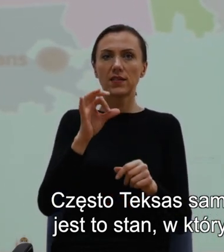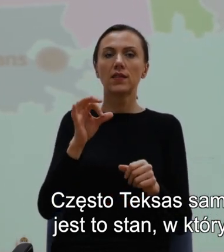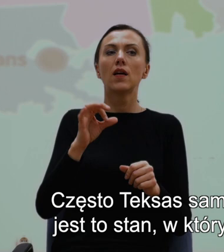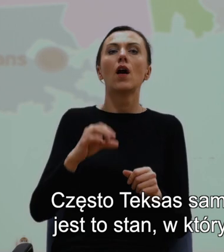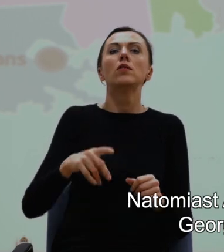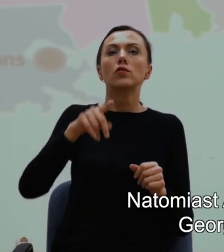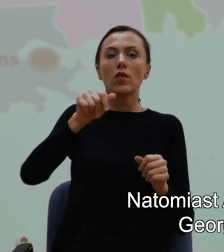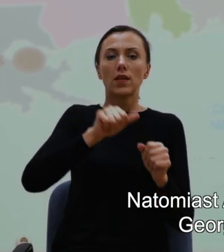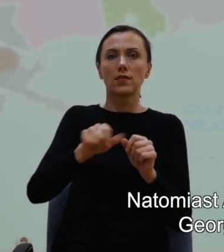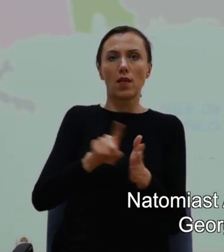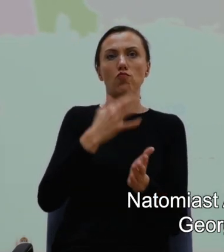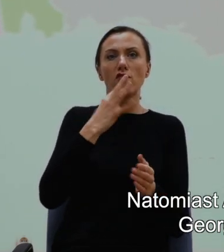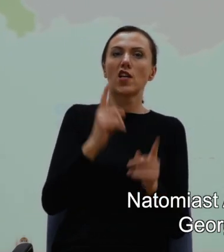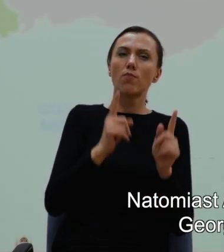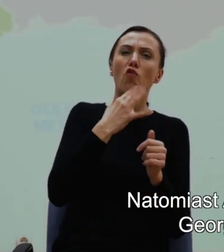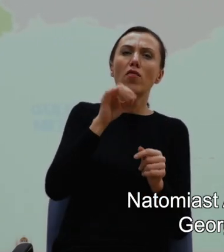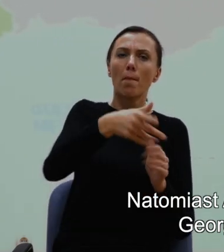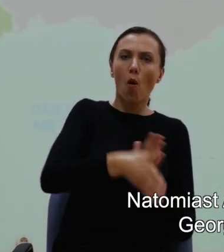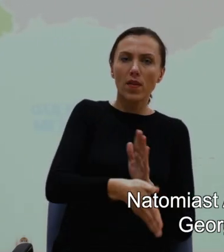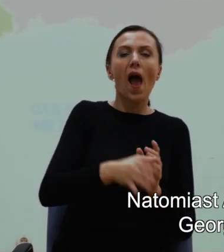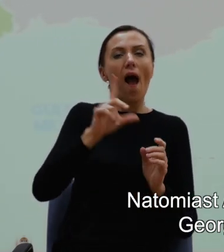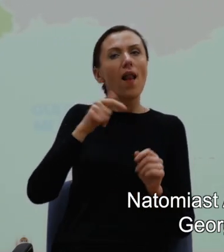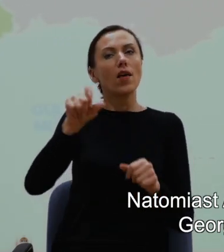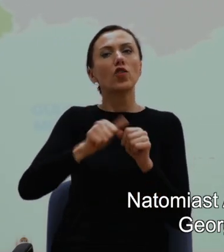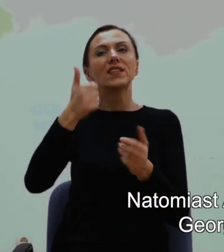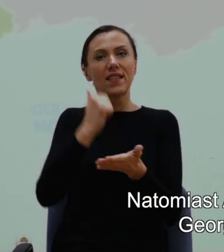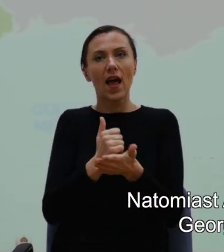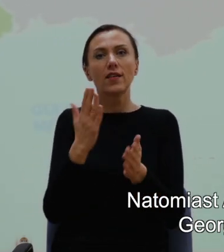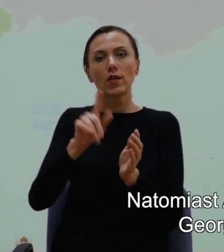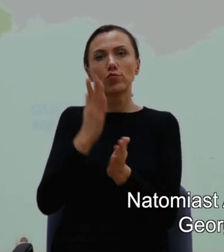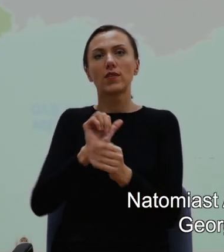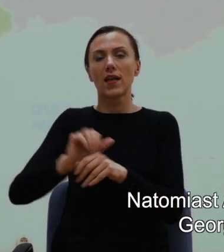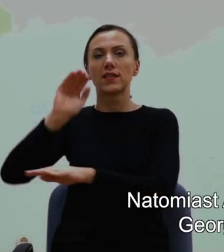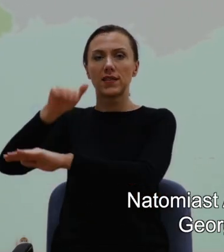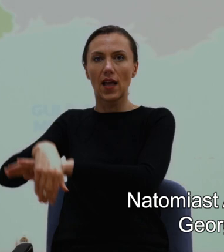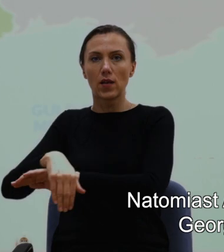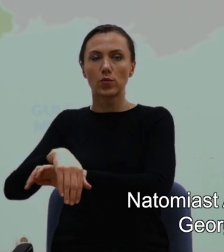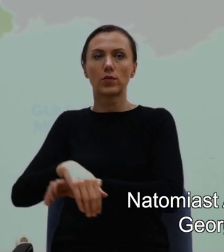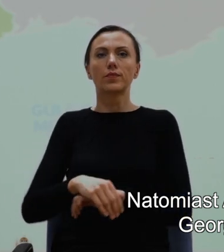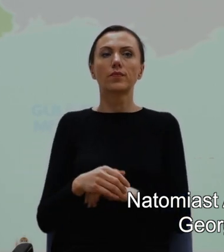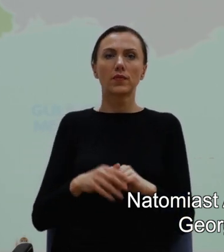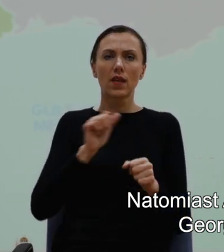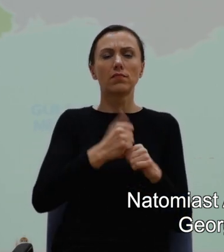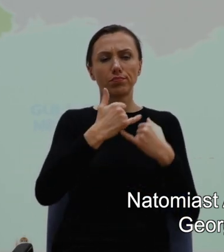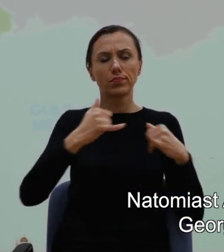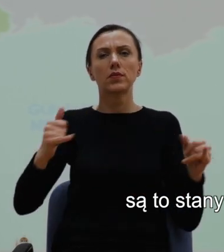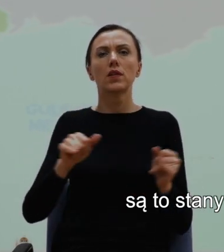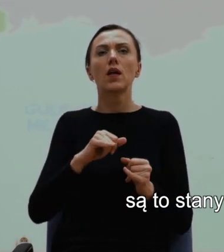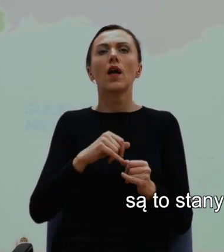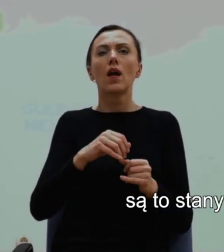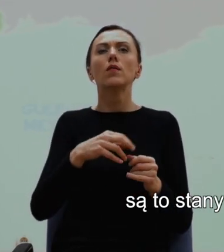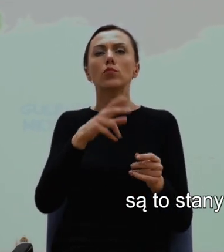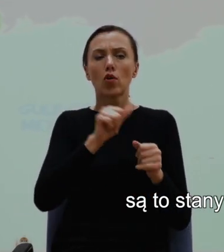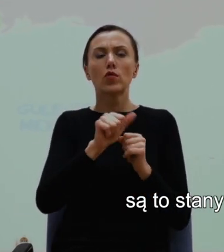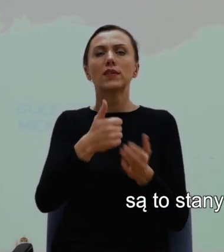amerykański. Natomiast Arkansas, Louisiana, Mississippi, Alabama, Georgia, South Carolina, North Carolina są to stałe